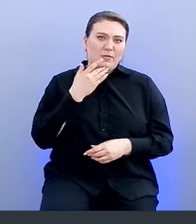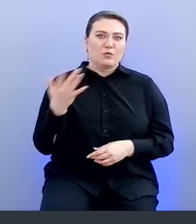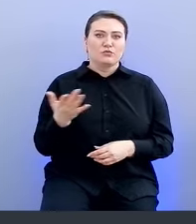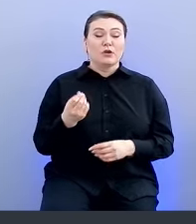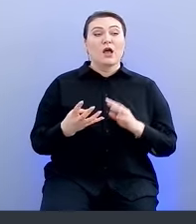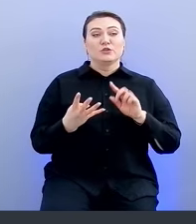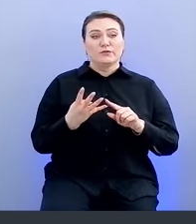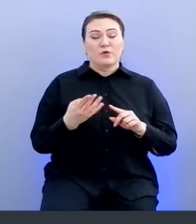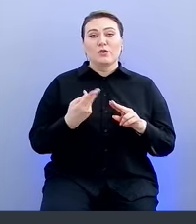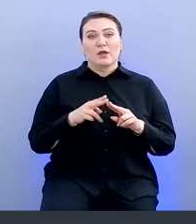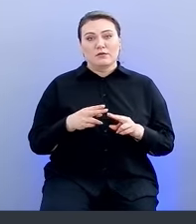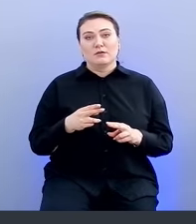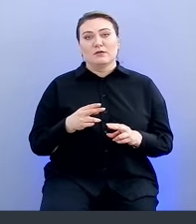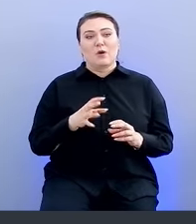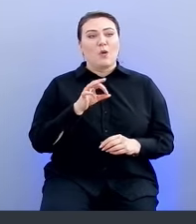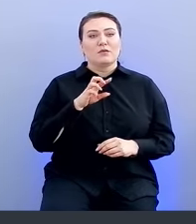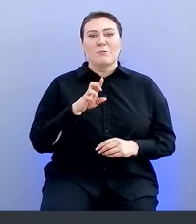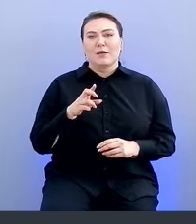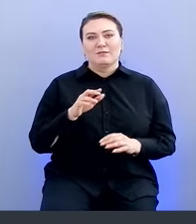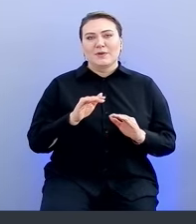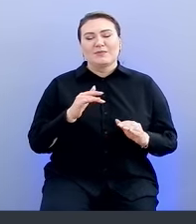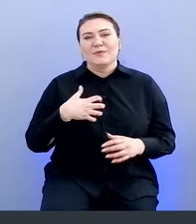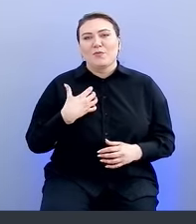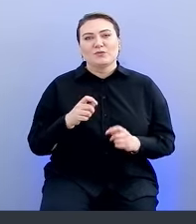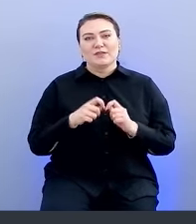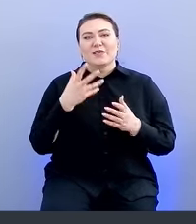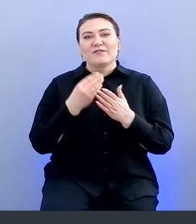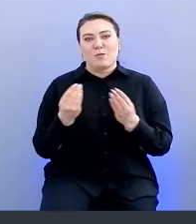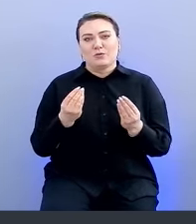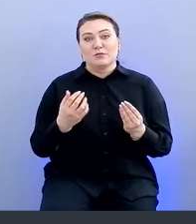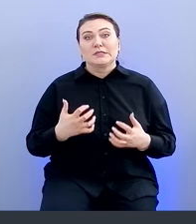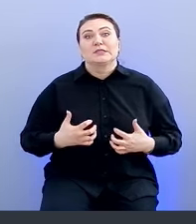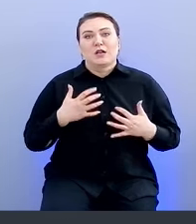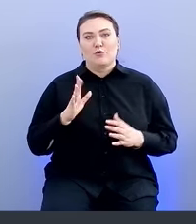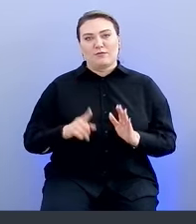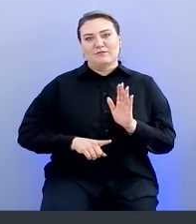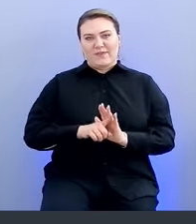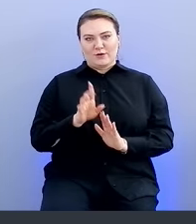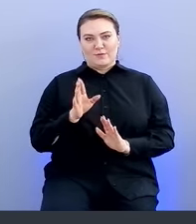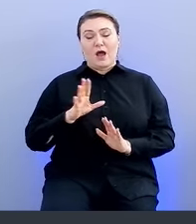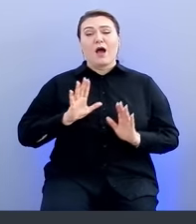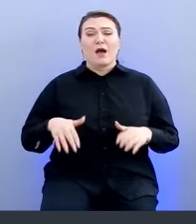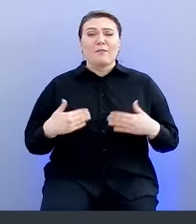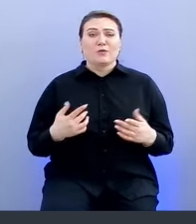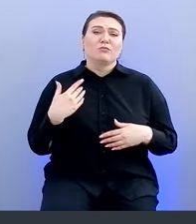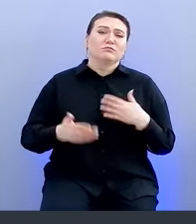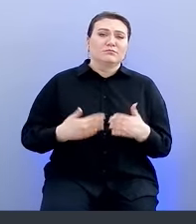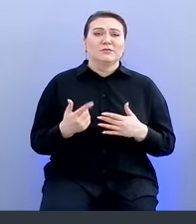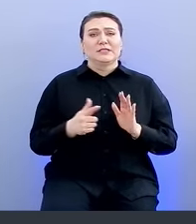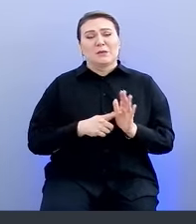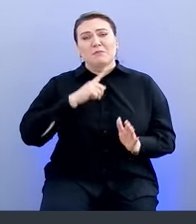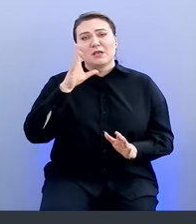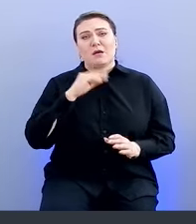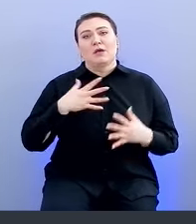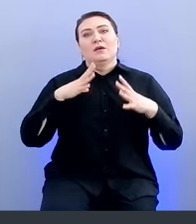четвертое – ребята, от ИБ не бойтесь создавать свой продукт, страшно будет только в начале. Потом через 7